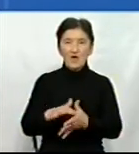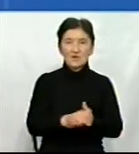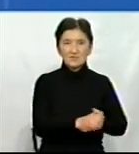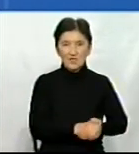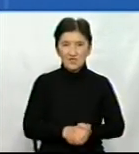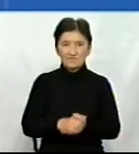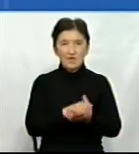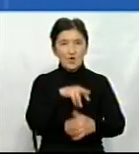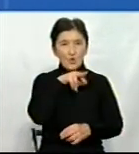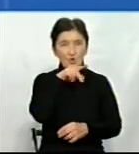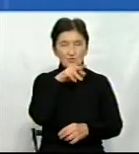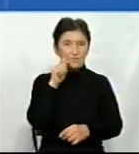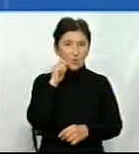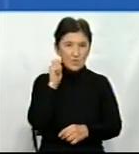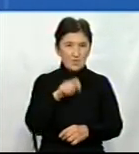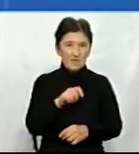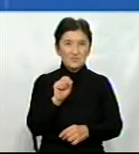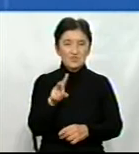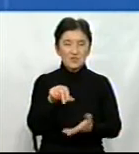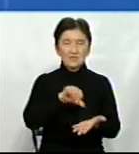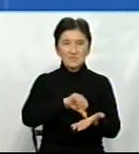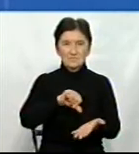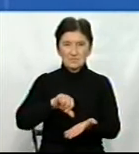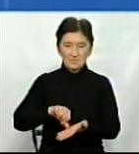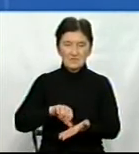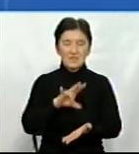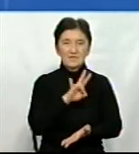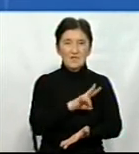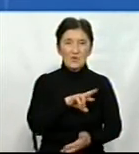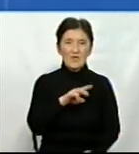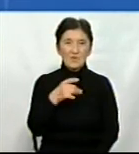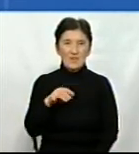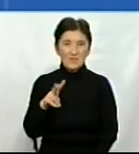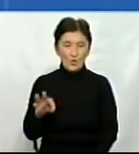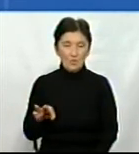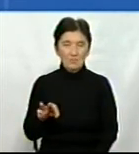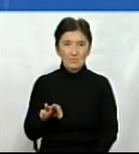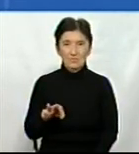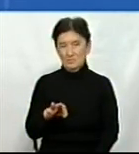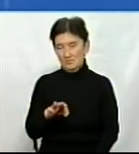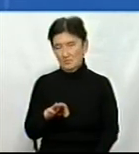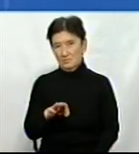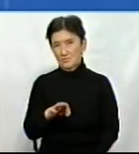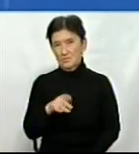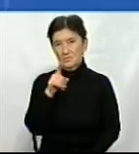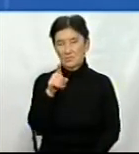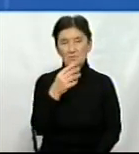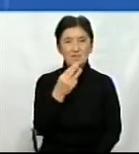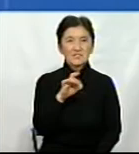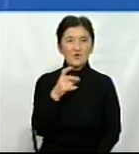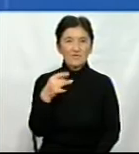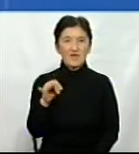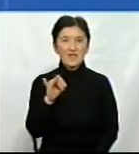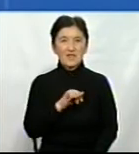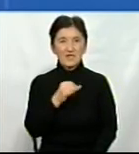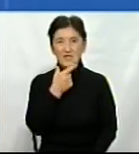козівників України і член громадської ради Держпроспоживслужби Наталія Якименко, керівник агропідприємства «Шанс» Сергій Таровик і